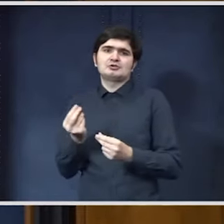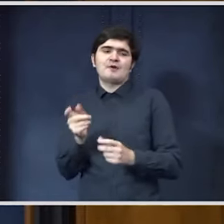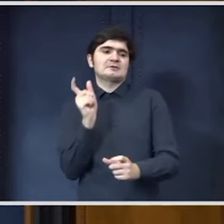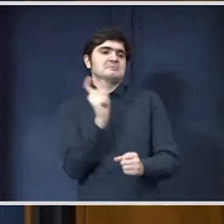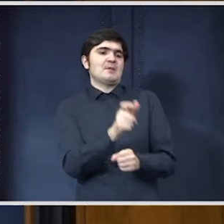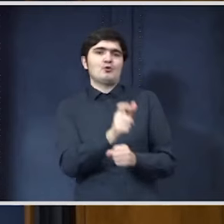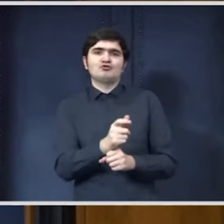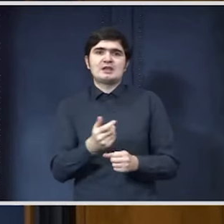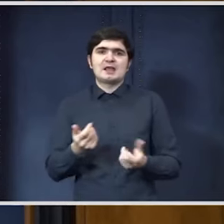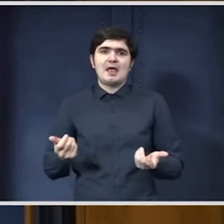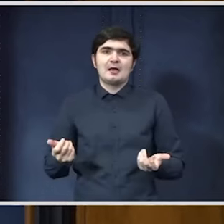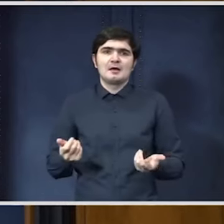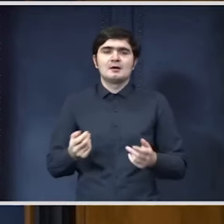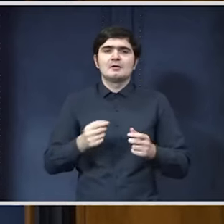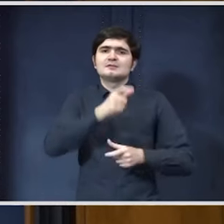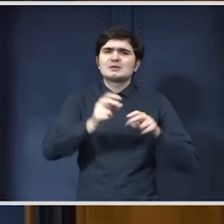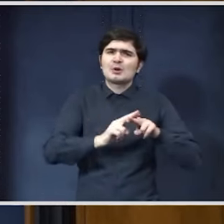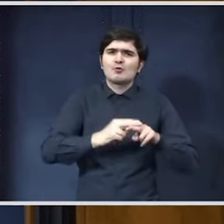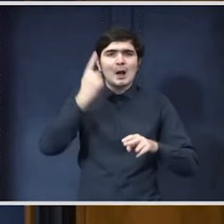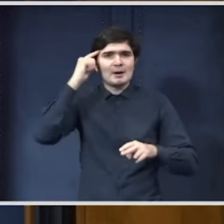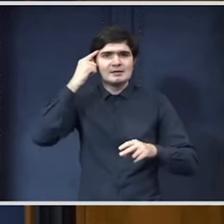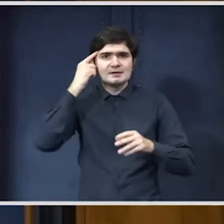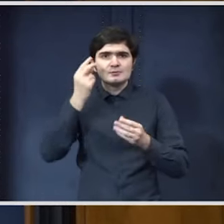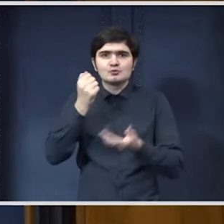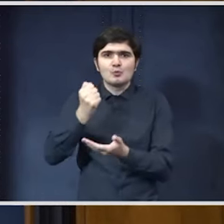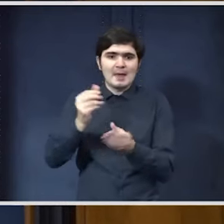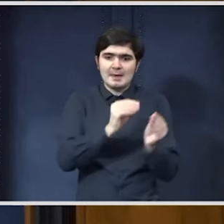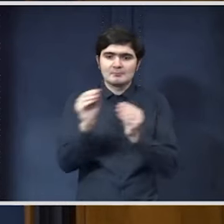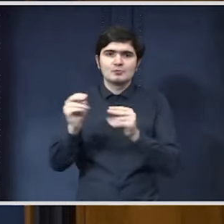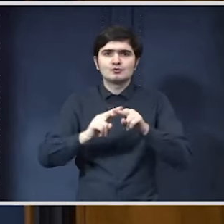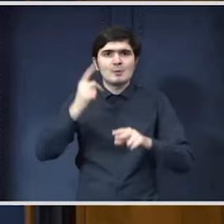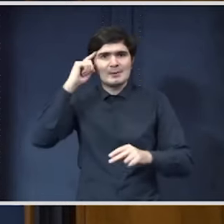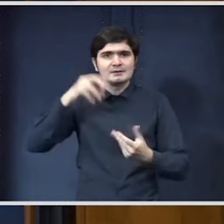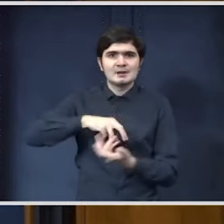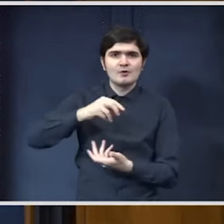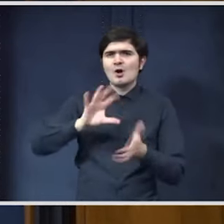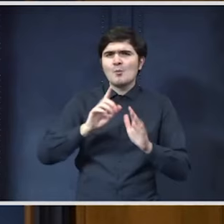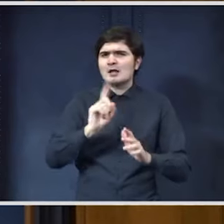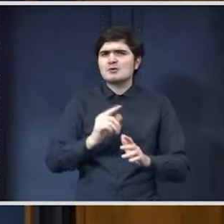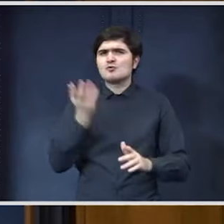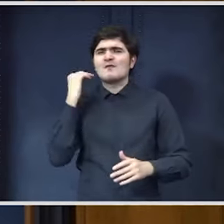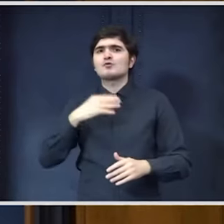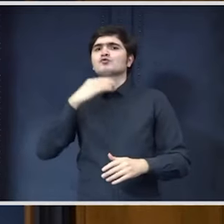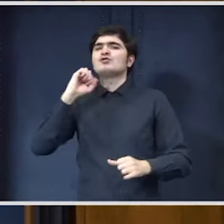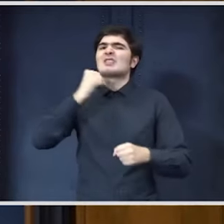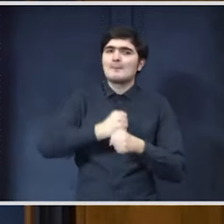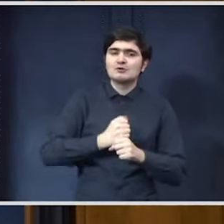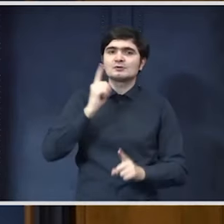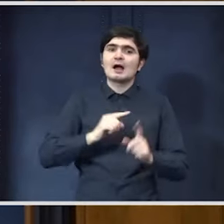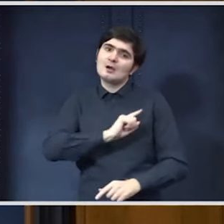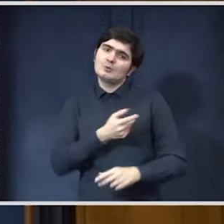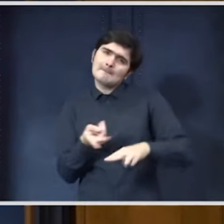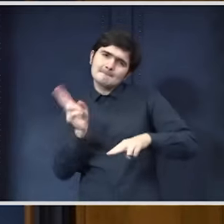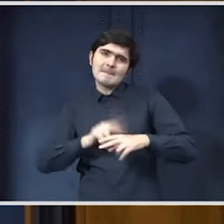ceva la modul în care am gândit alocările și la modul în care am gândit reformele. Poate că nu am fost destul de ambițioși, dar dacă putem să fim și mai